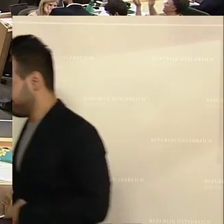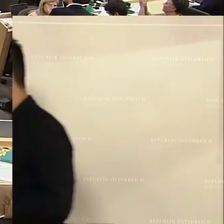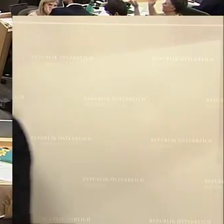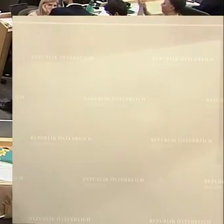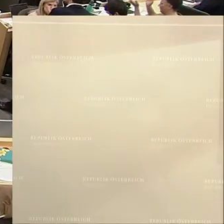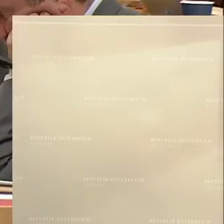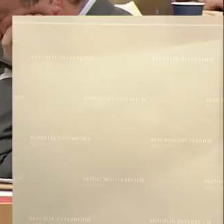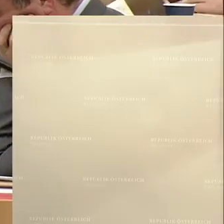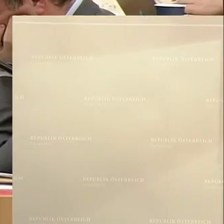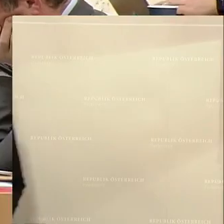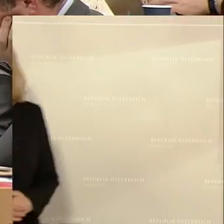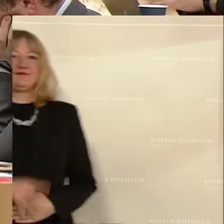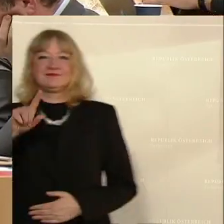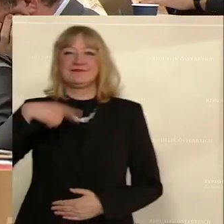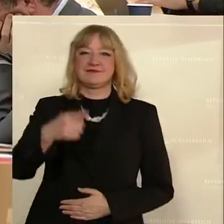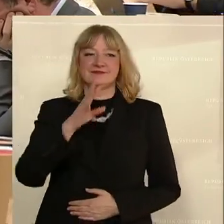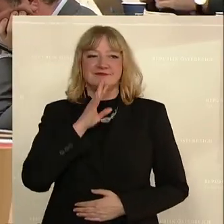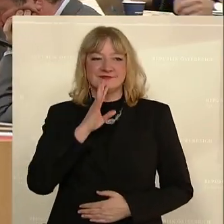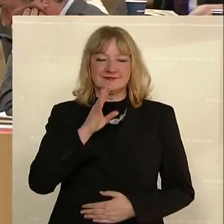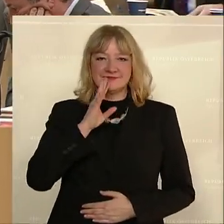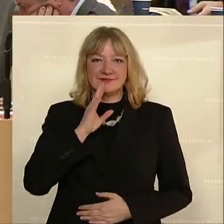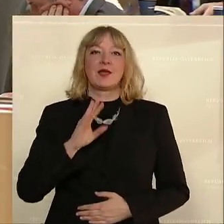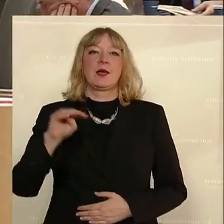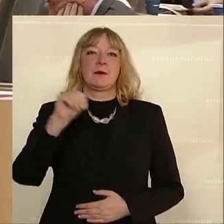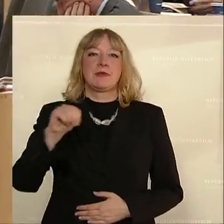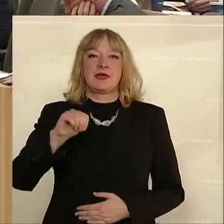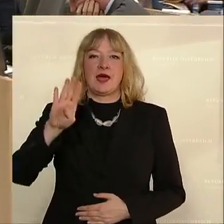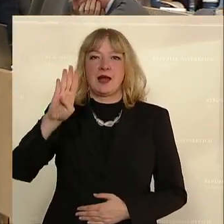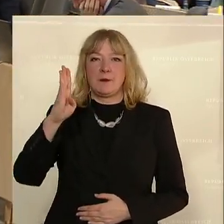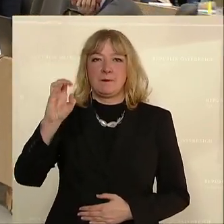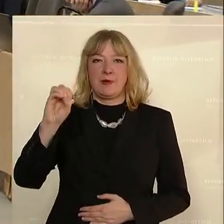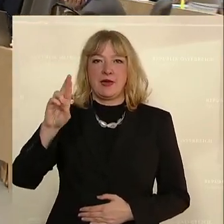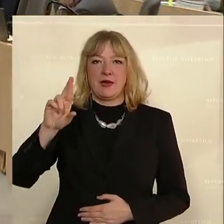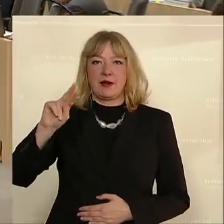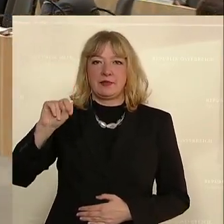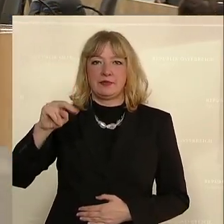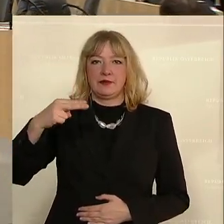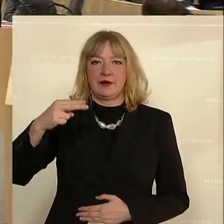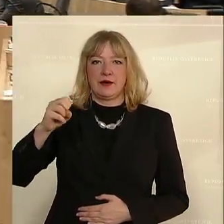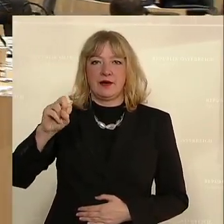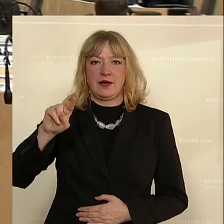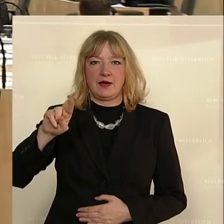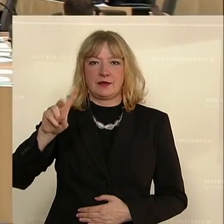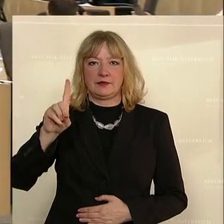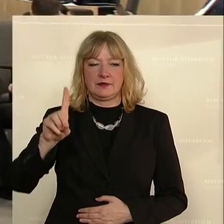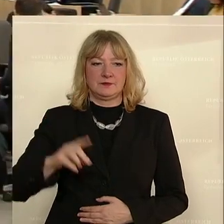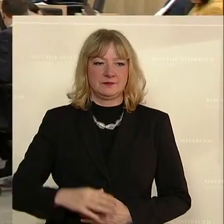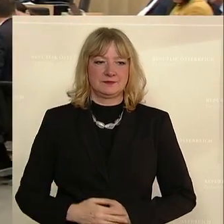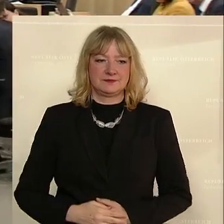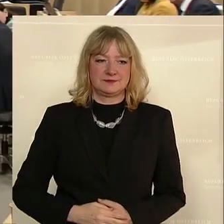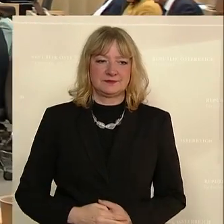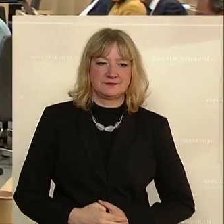Samere Disowski, sie ist Frauensprecherin im Grünen Parlamentsklub. Sie entgegnet der Kritik der NEOS, dass es in der österreichischen Arbeitsmarktpolitik